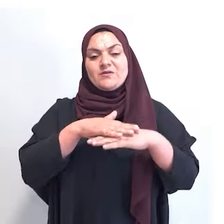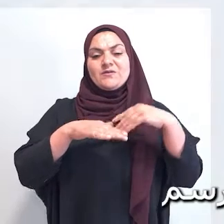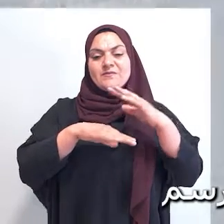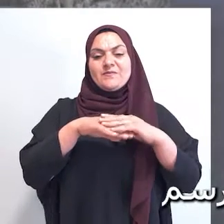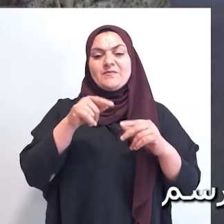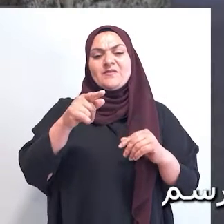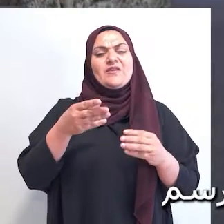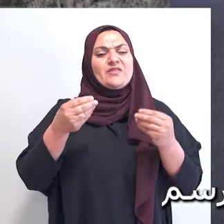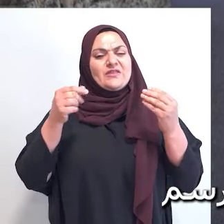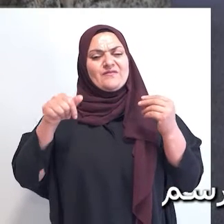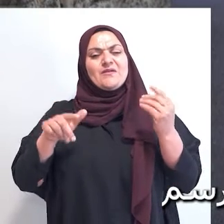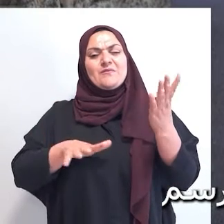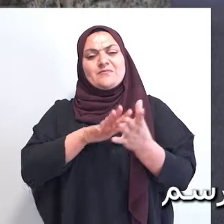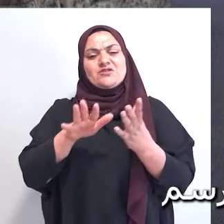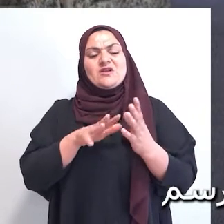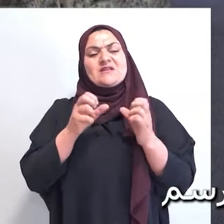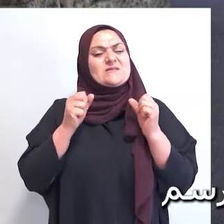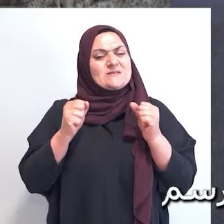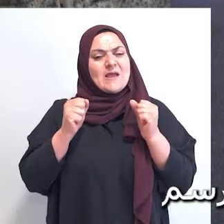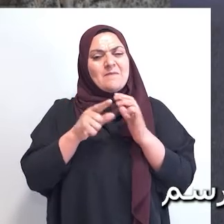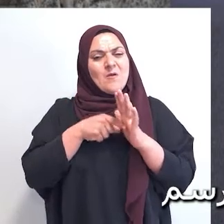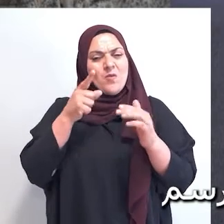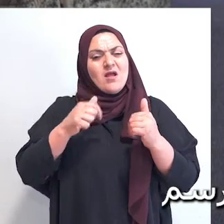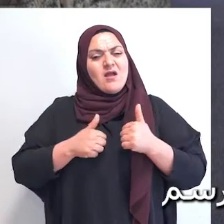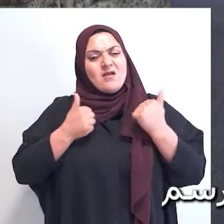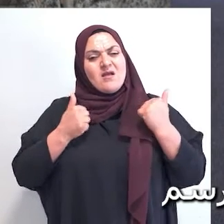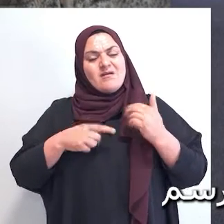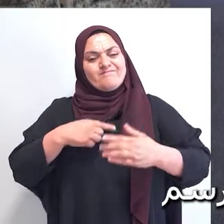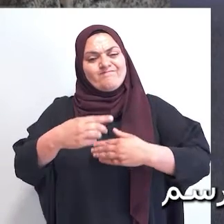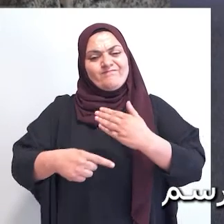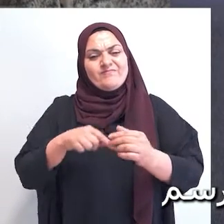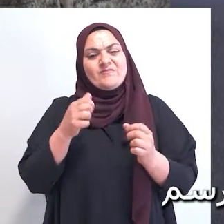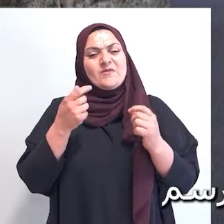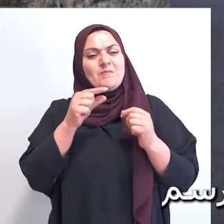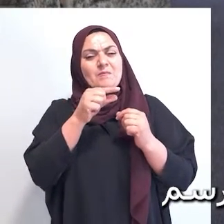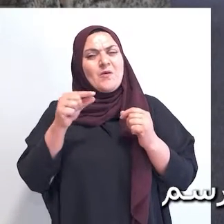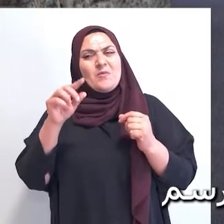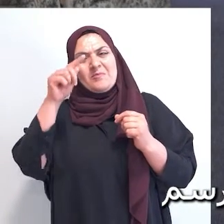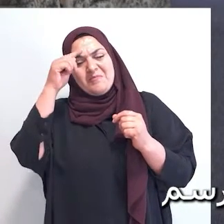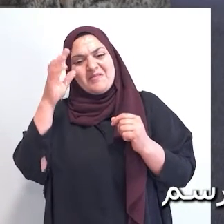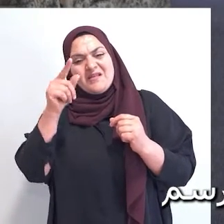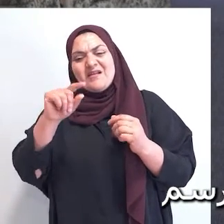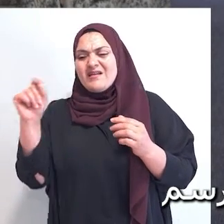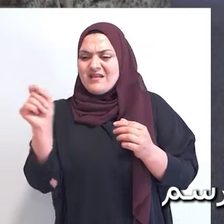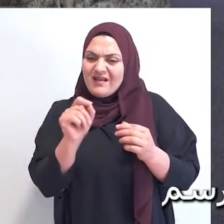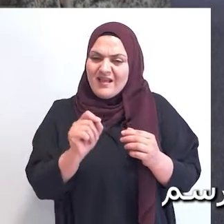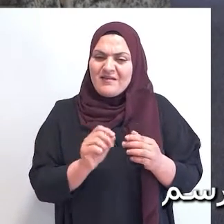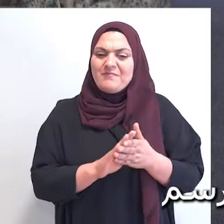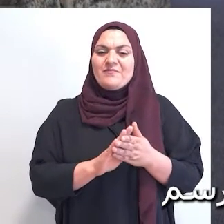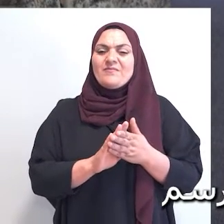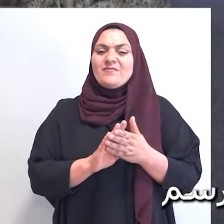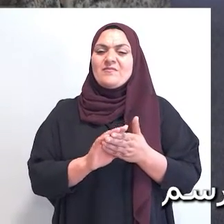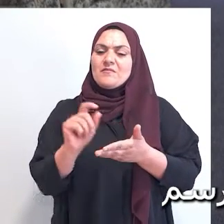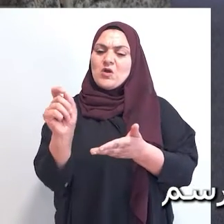كثير كانت هاي في البداية موضوعة أمسك الكلام